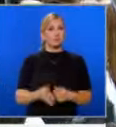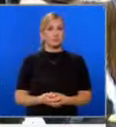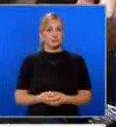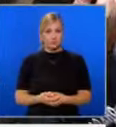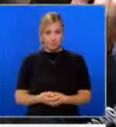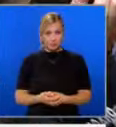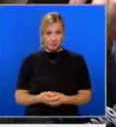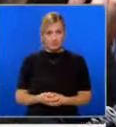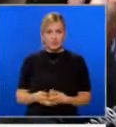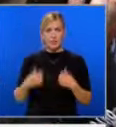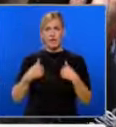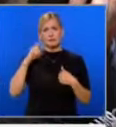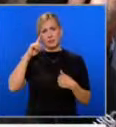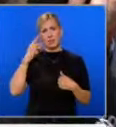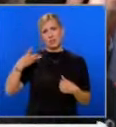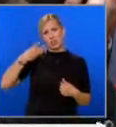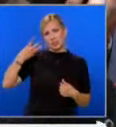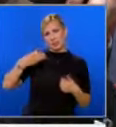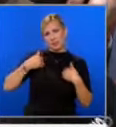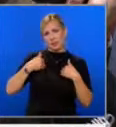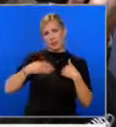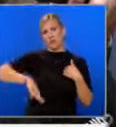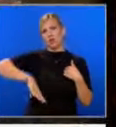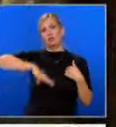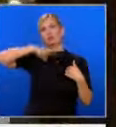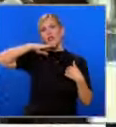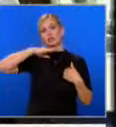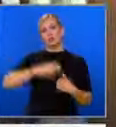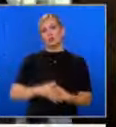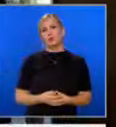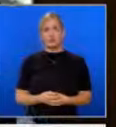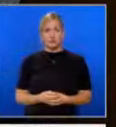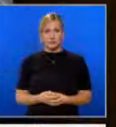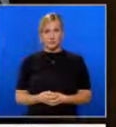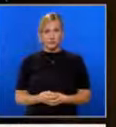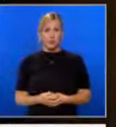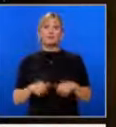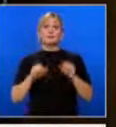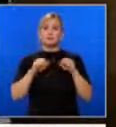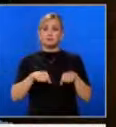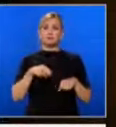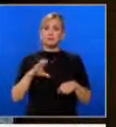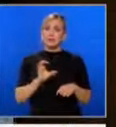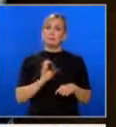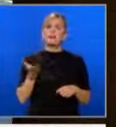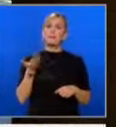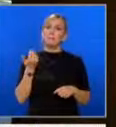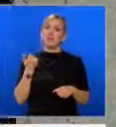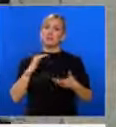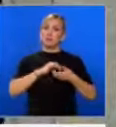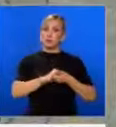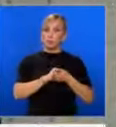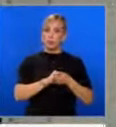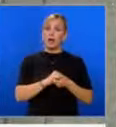-успешният премьер. Аз мисля, че три пъти ми е достатъчно. ГЕРБ го желаят. Да, ДПС беше във сглобката, каза Борисов, а на